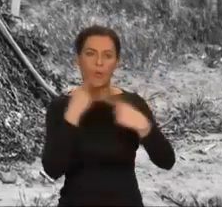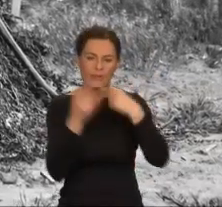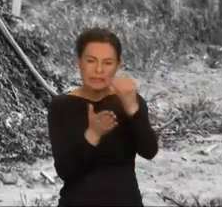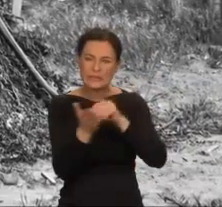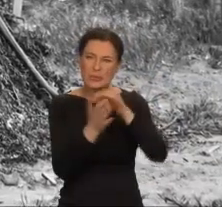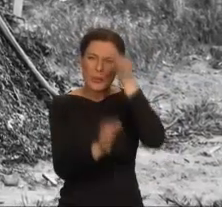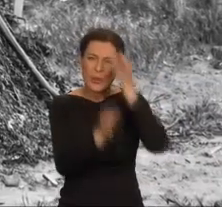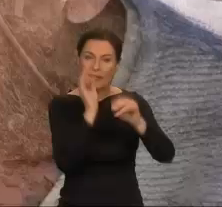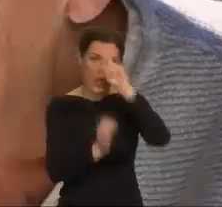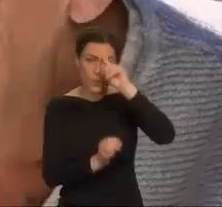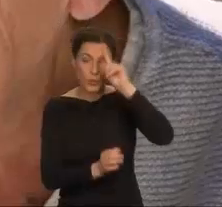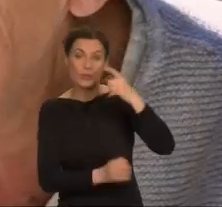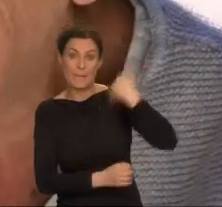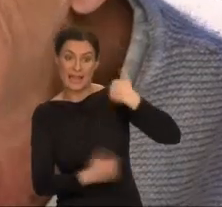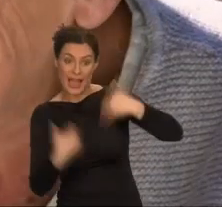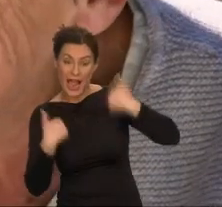człowieka.